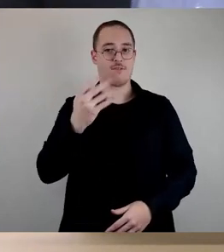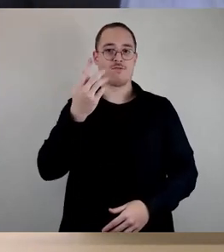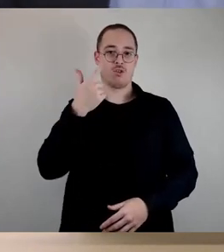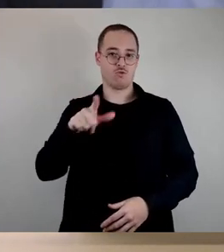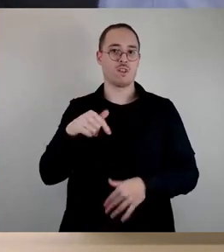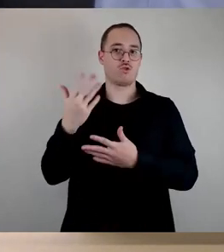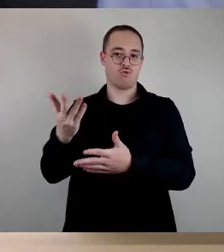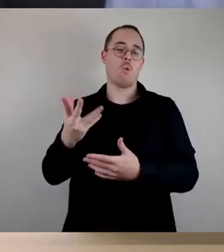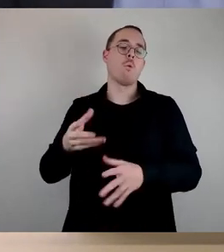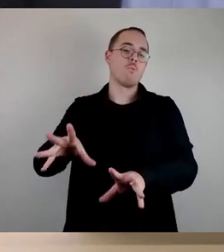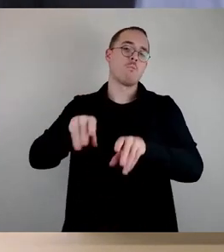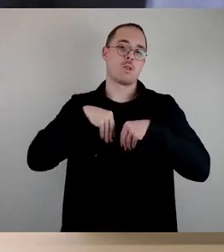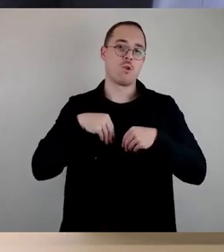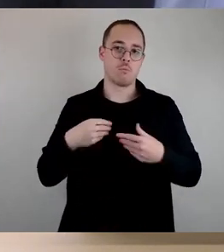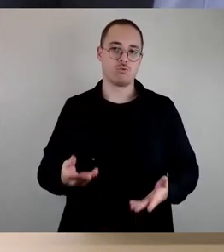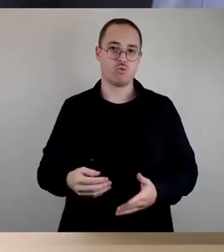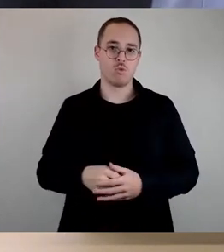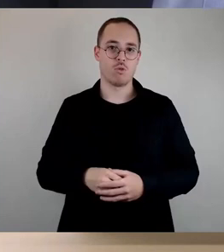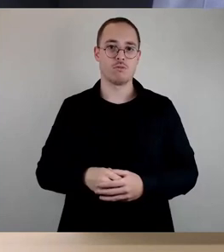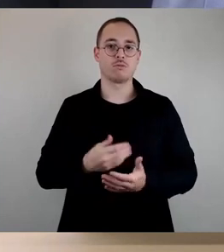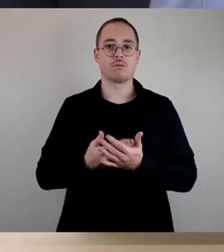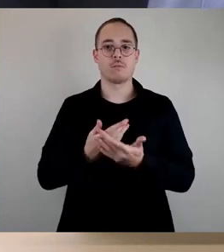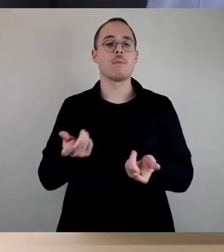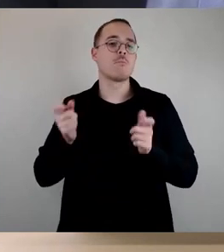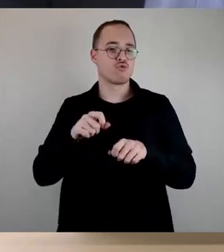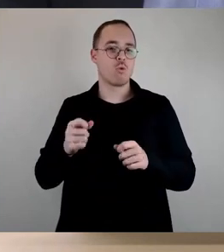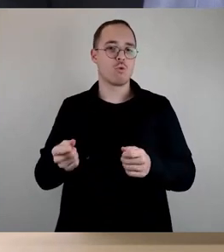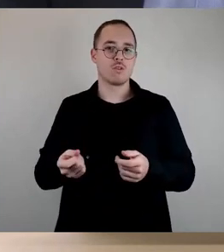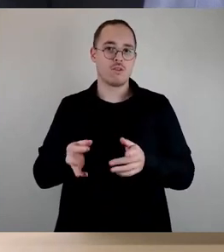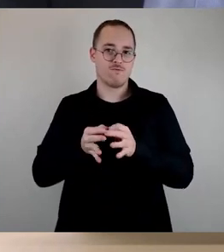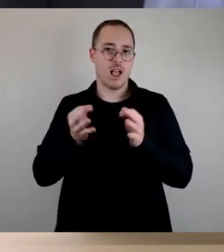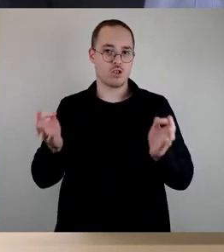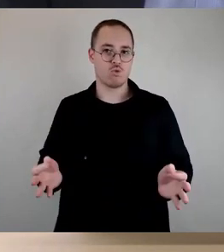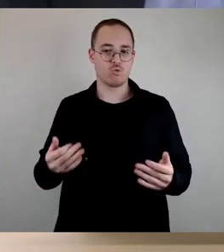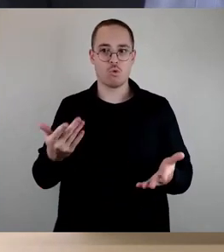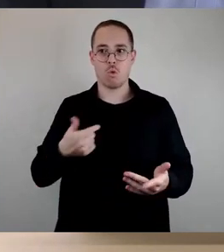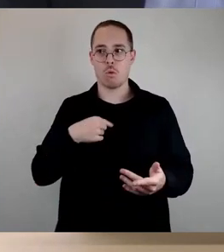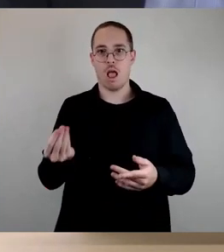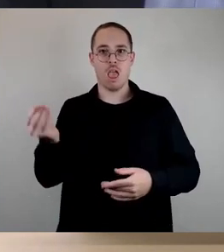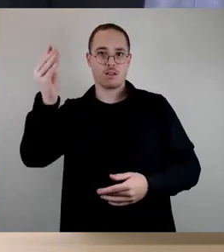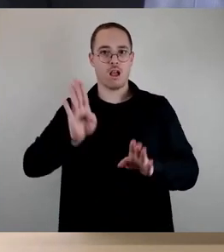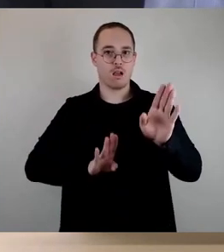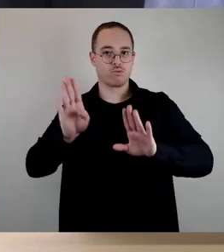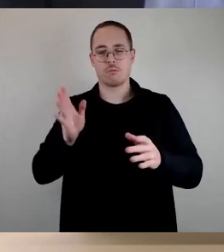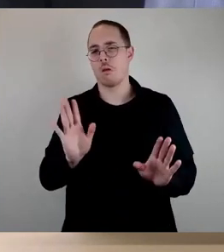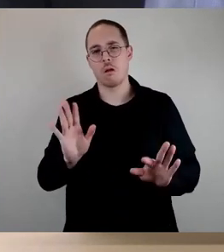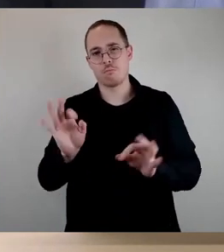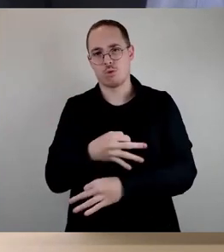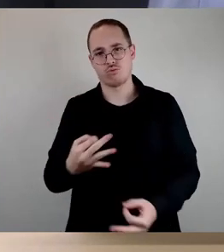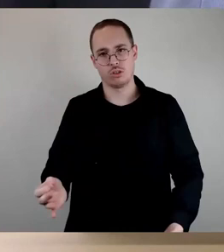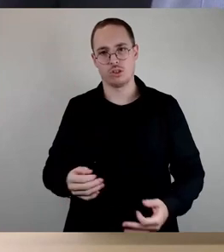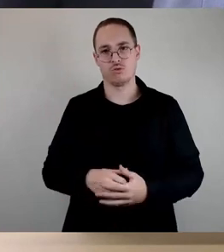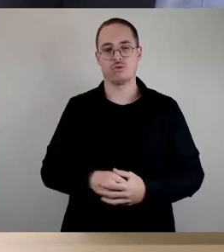übernommen wird in der Beschlussfassung. Das würde ich jetzt nicht nochmal separat machen und darf den Antrag